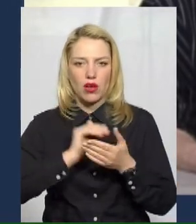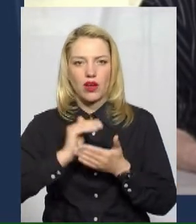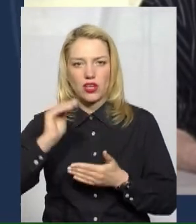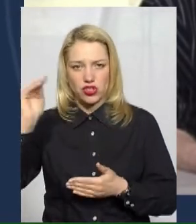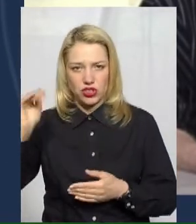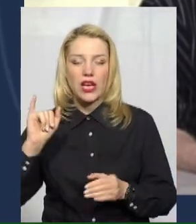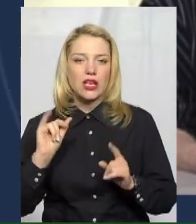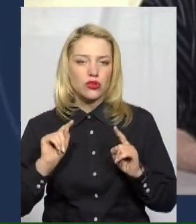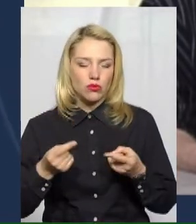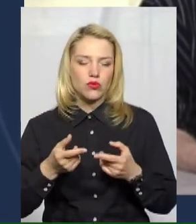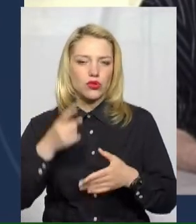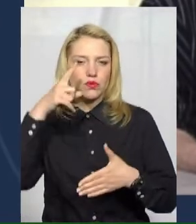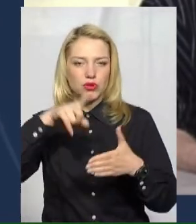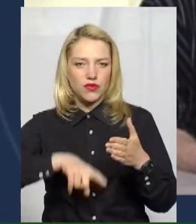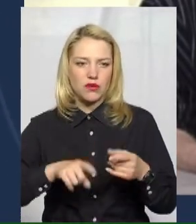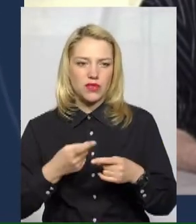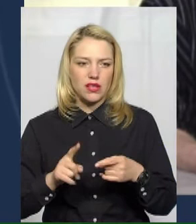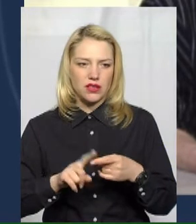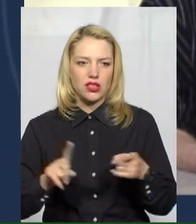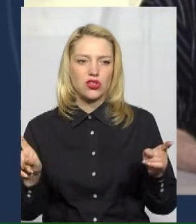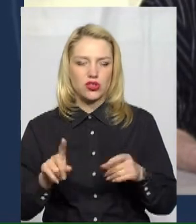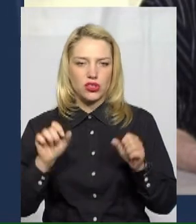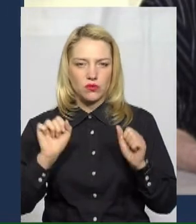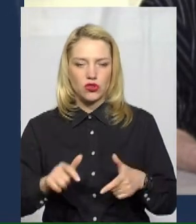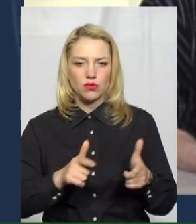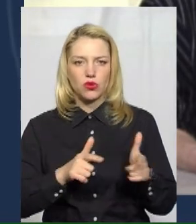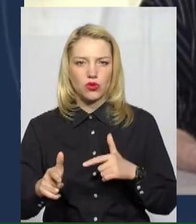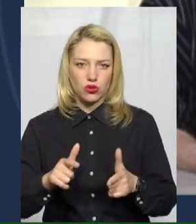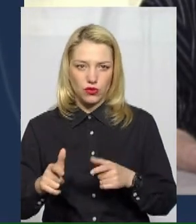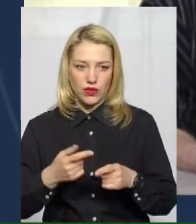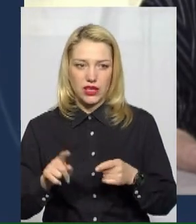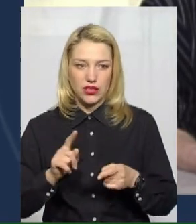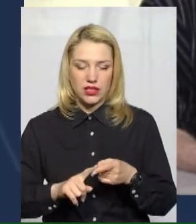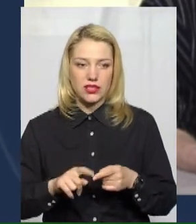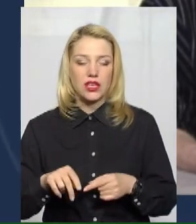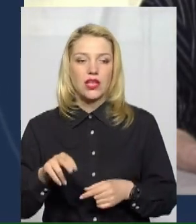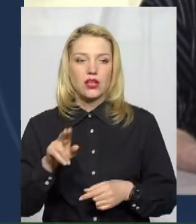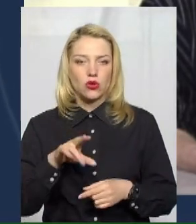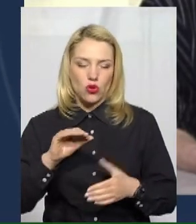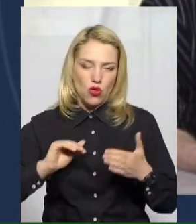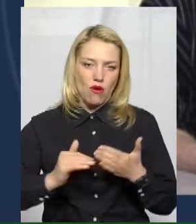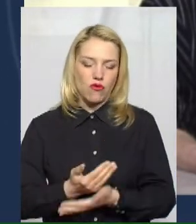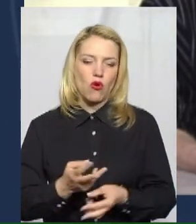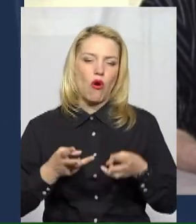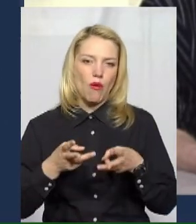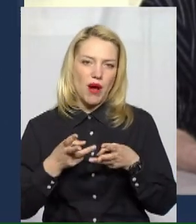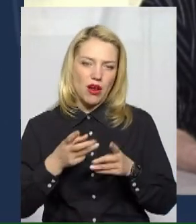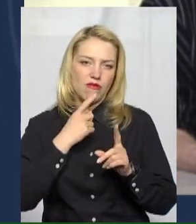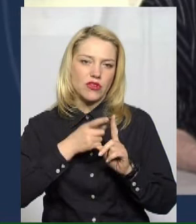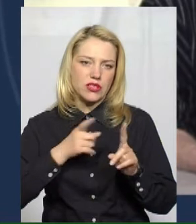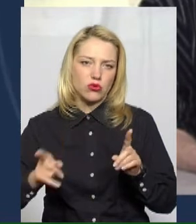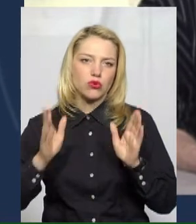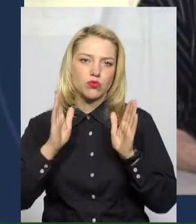Тому сподіваємося це, що ми зможемо підготуватися поступного першого сезону і будемо працювати далі.